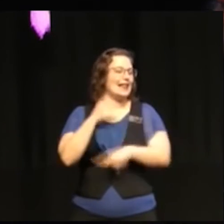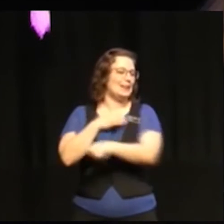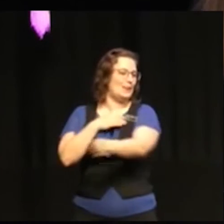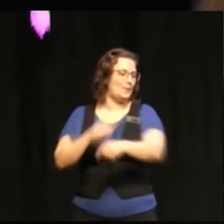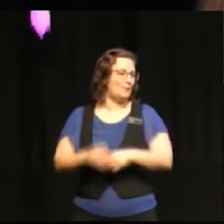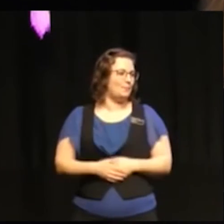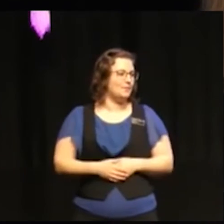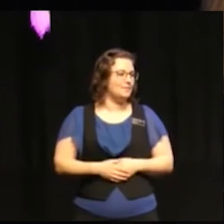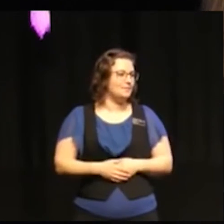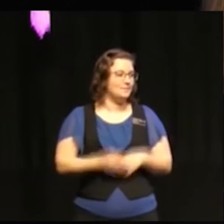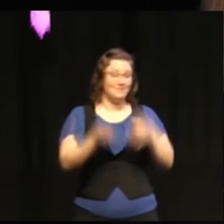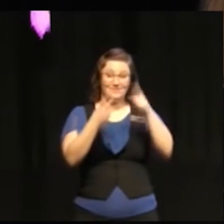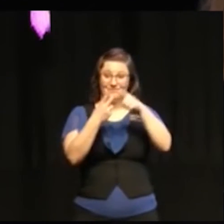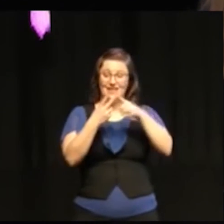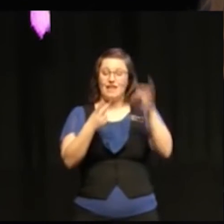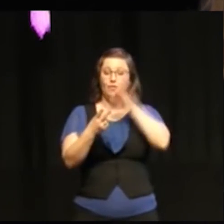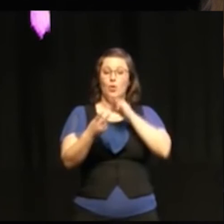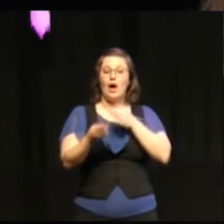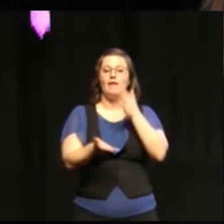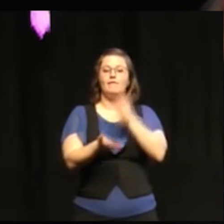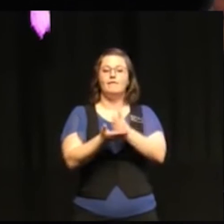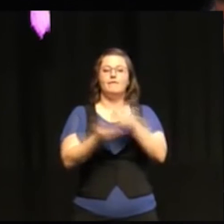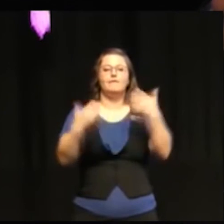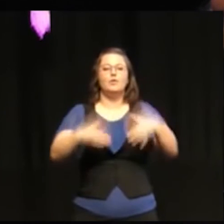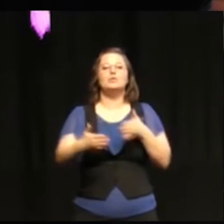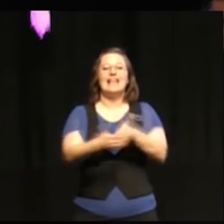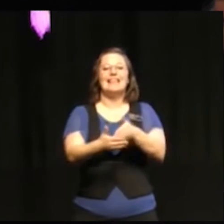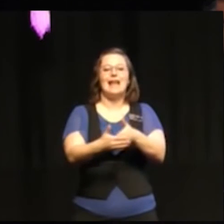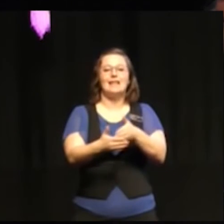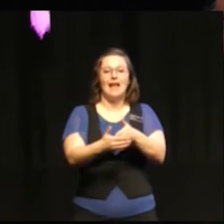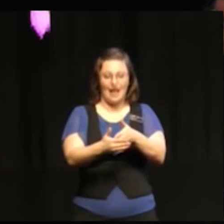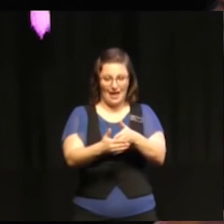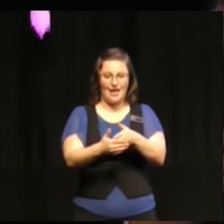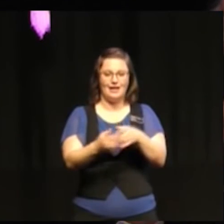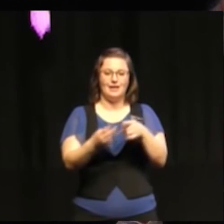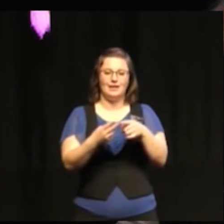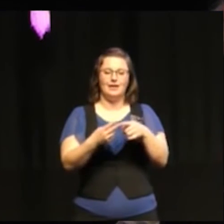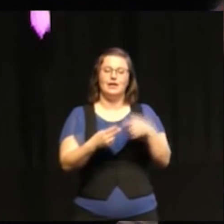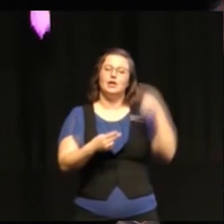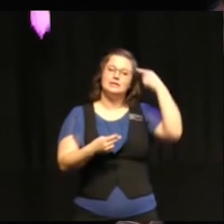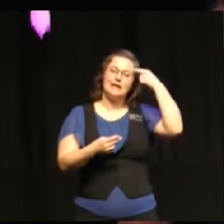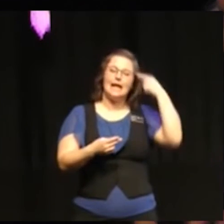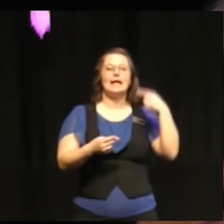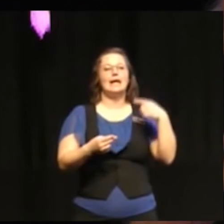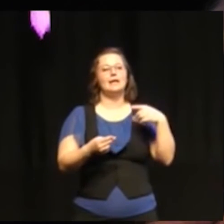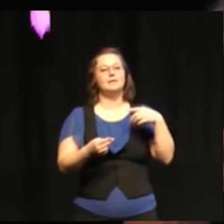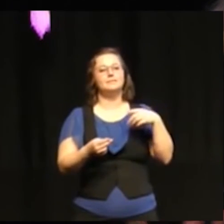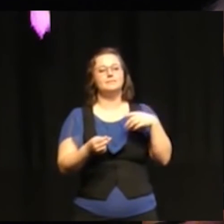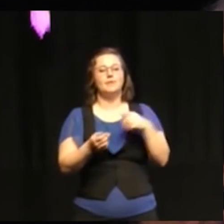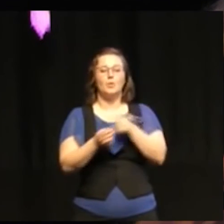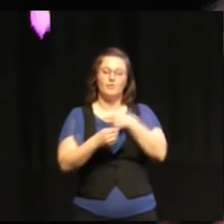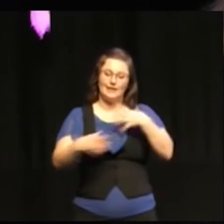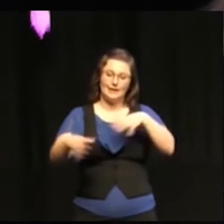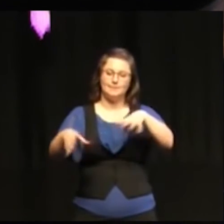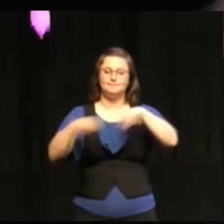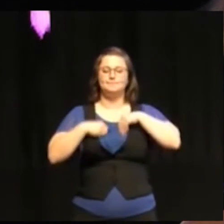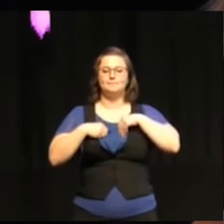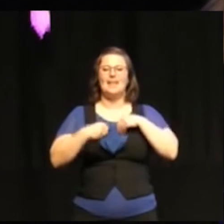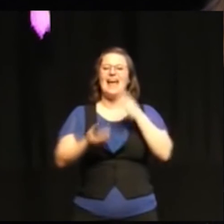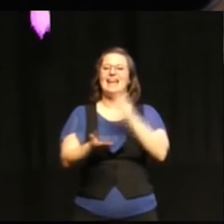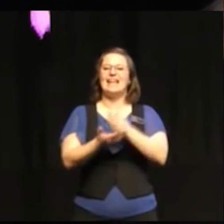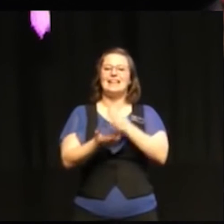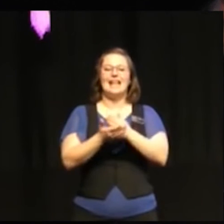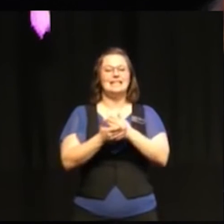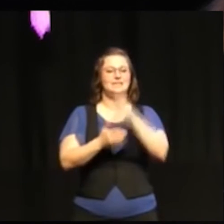funktionshindrade så tänker jag att det finns väldigt mycket genom att anamma ett rättighetsperspektiv av